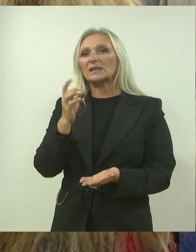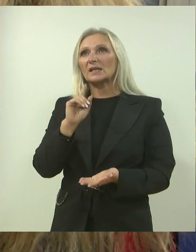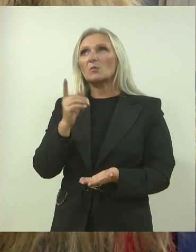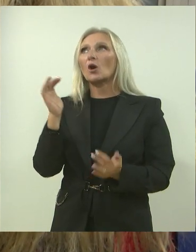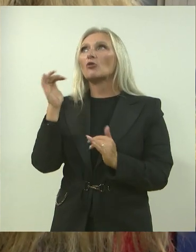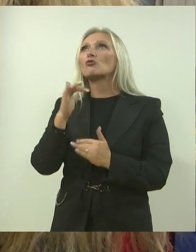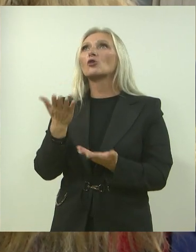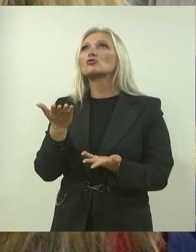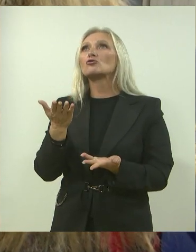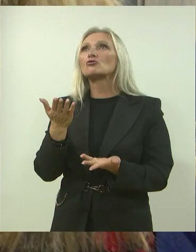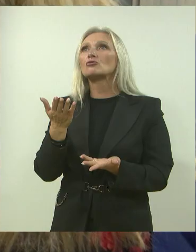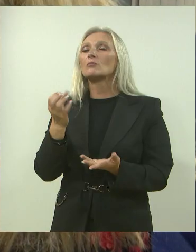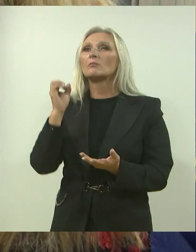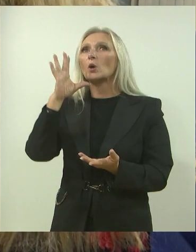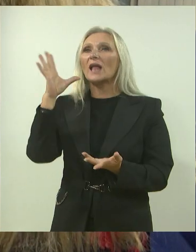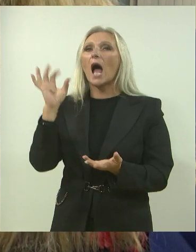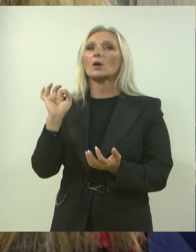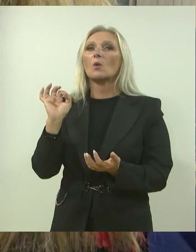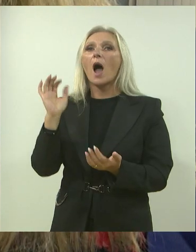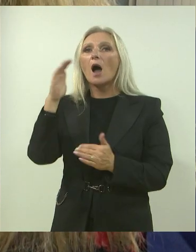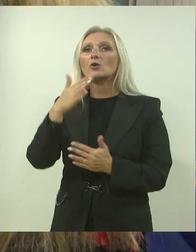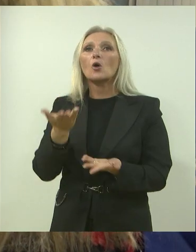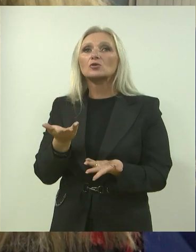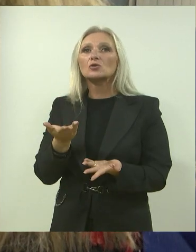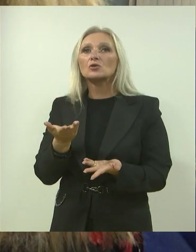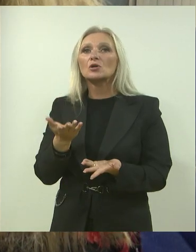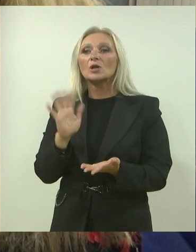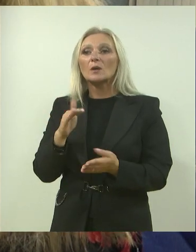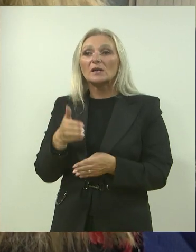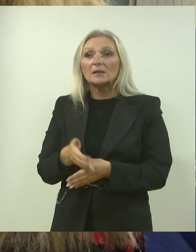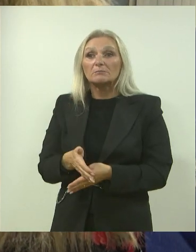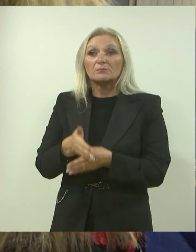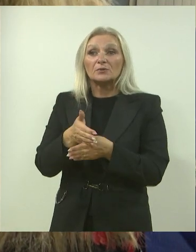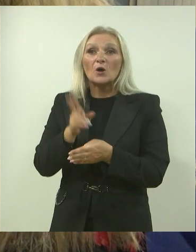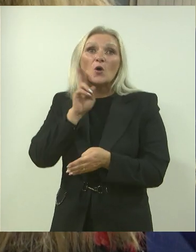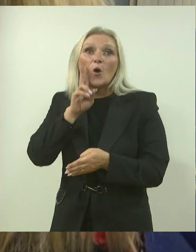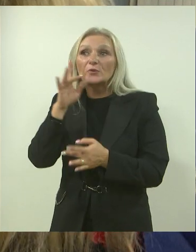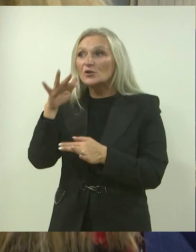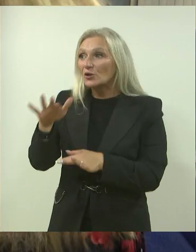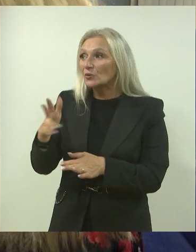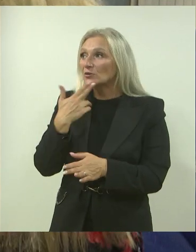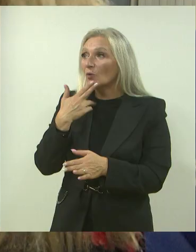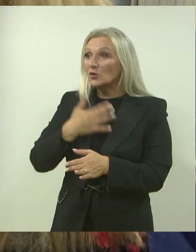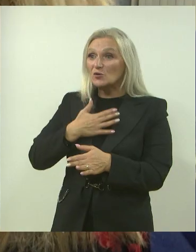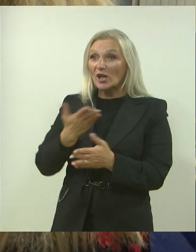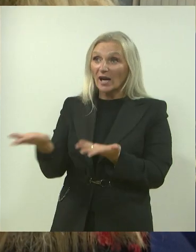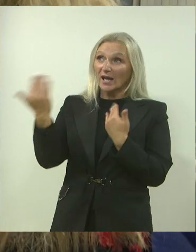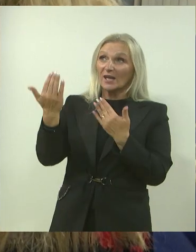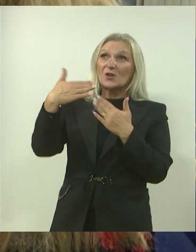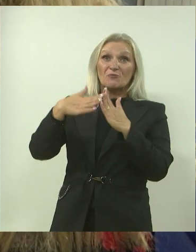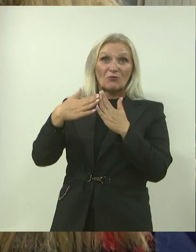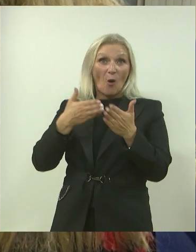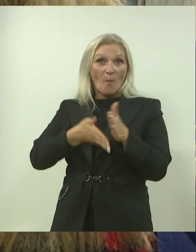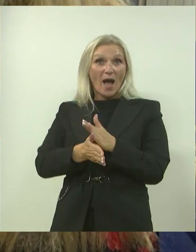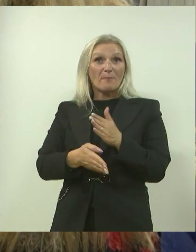noćiti i ono što ide u prilog cijeloj priči je da ste imali suport običnih ljudi koji su vas željeli udomiti, odnosno pripomoć na